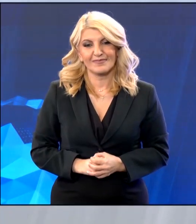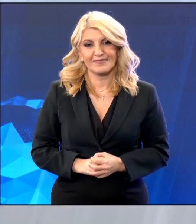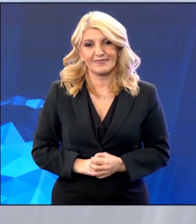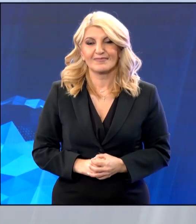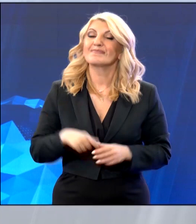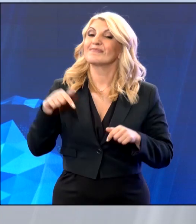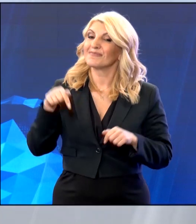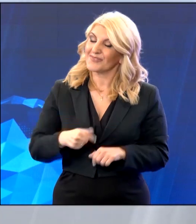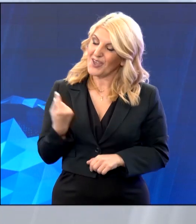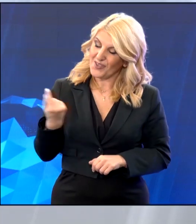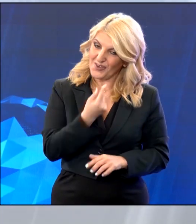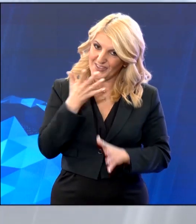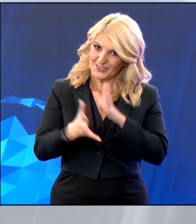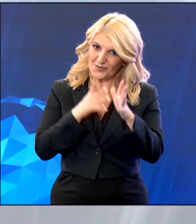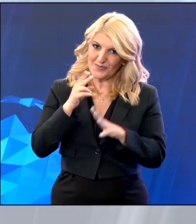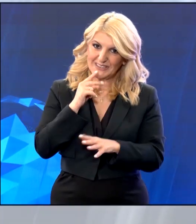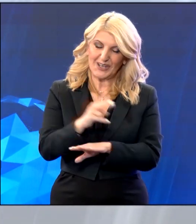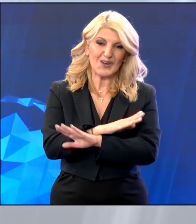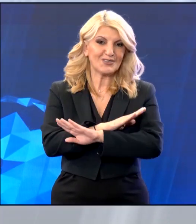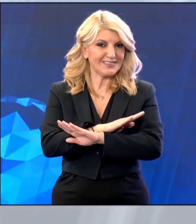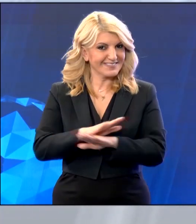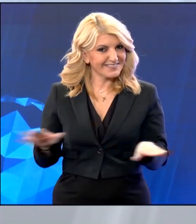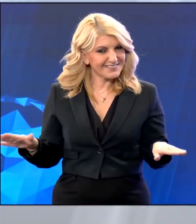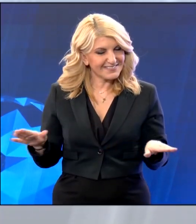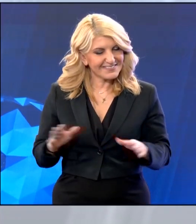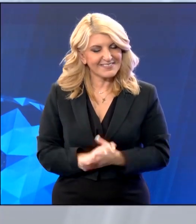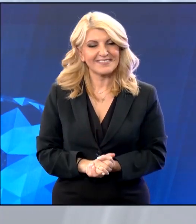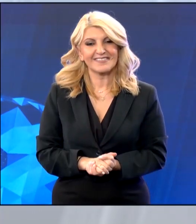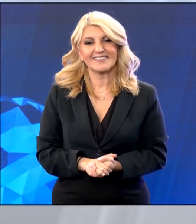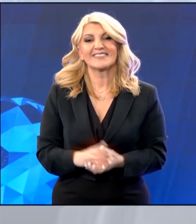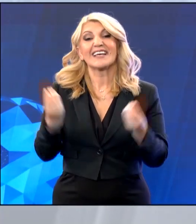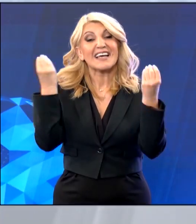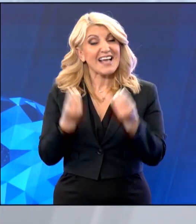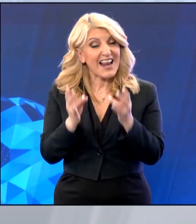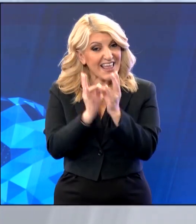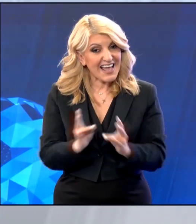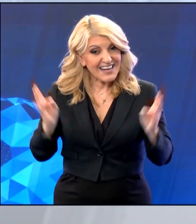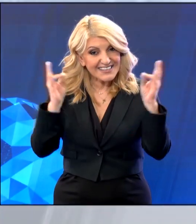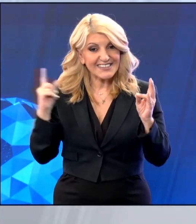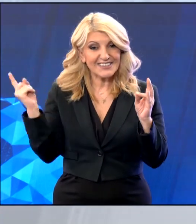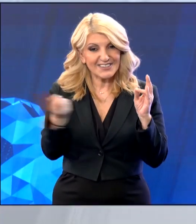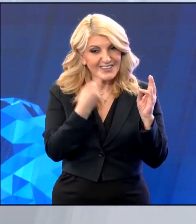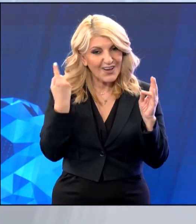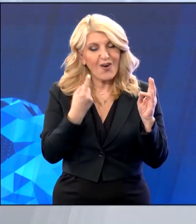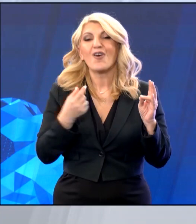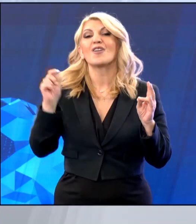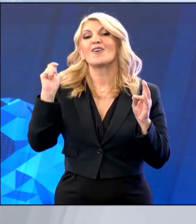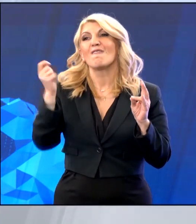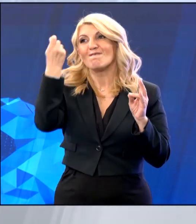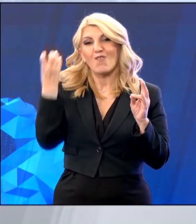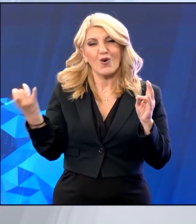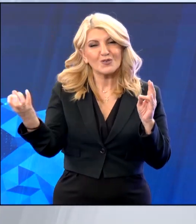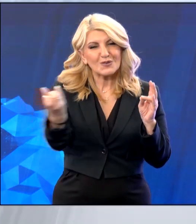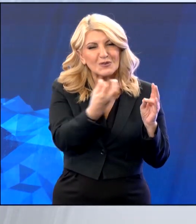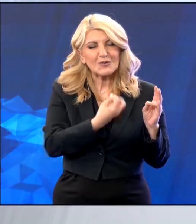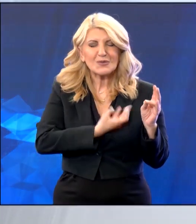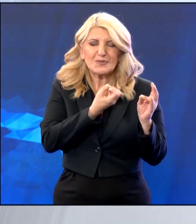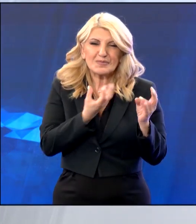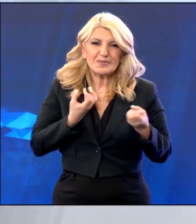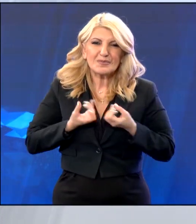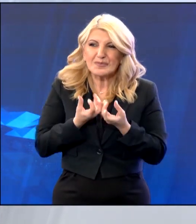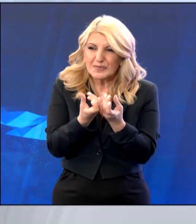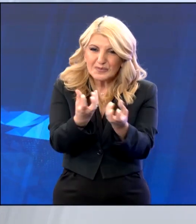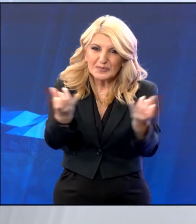Εδώ κυρίες και κύριοι το δελτίο μας στην νοηματική γλώσσα ολοκληρώθηκε. Καλή Ανάσταση σε όλους. με το Ανέσπερο Φως να πλημμυρίσει κάθε πτυχή τη ζωή σας.